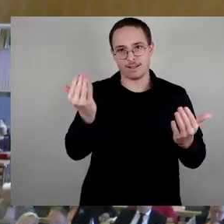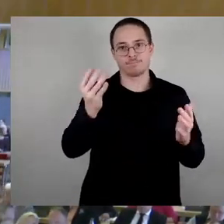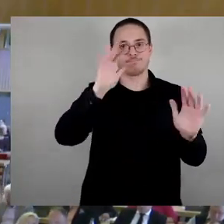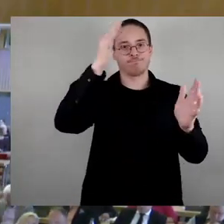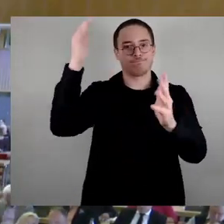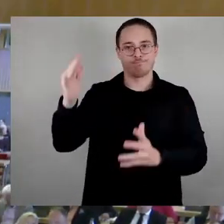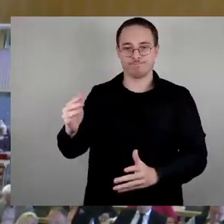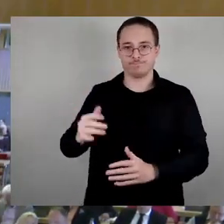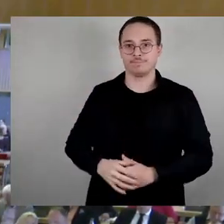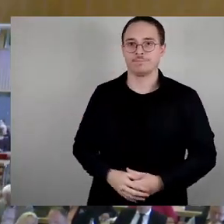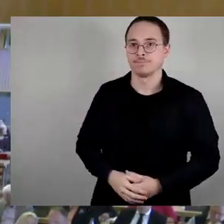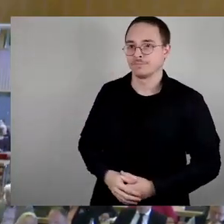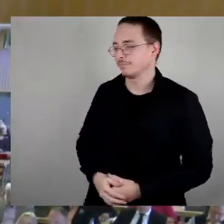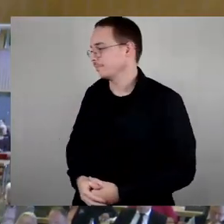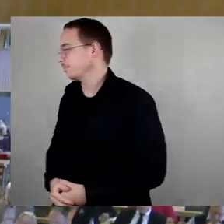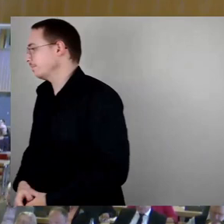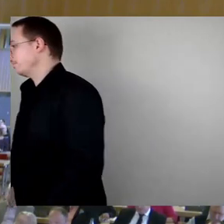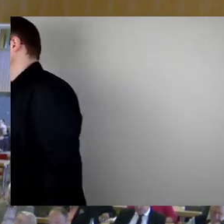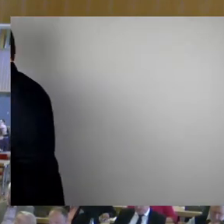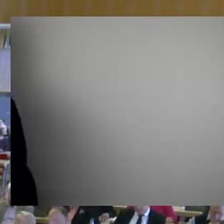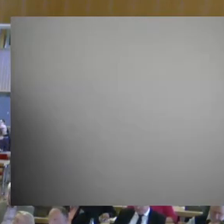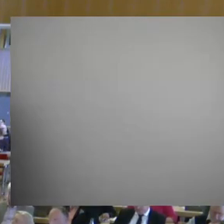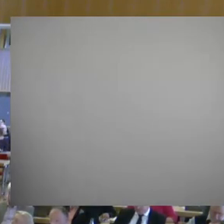Als nächste CDU-Fraktion Herr Schmidt.